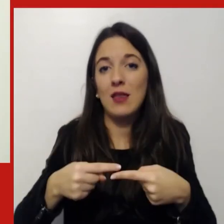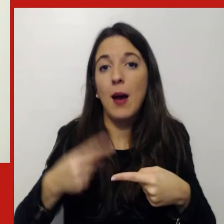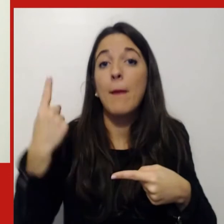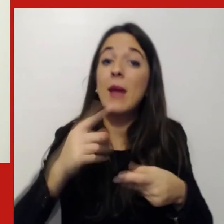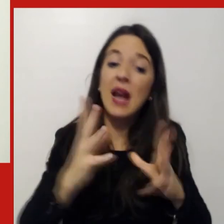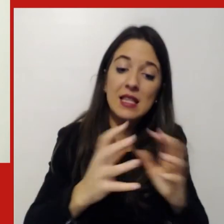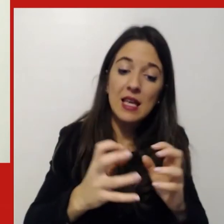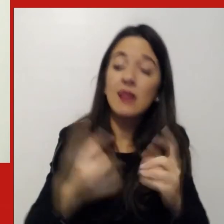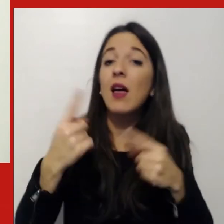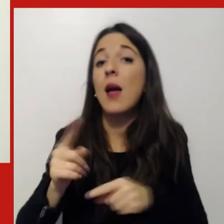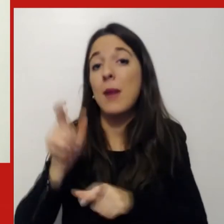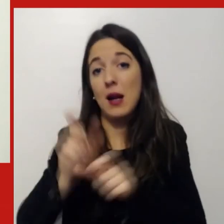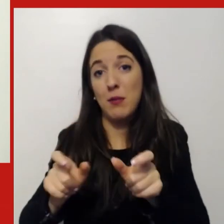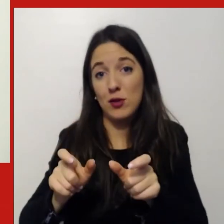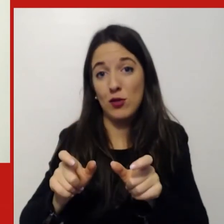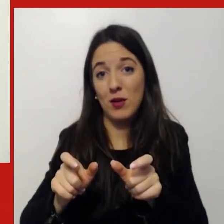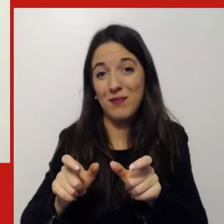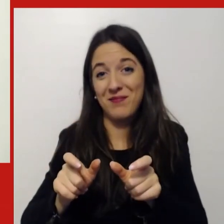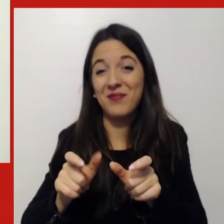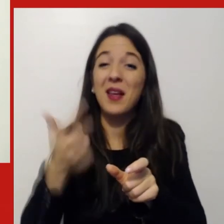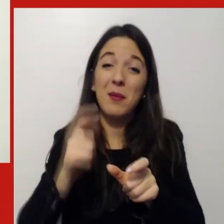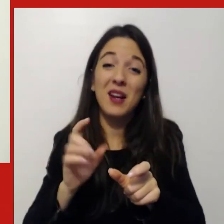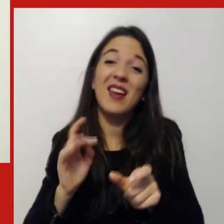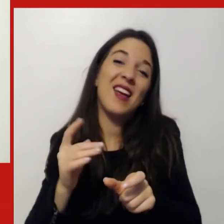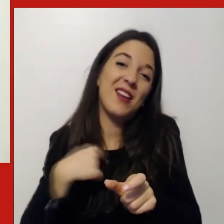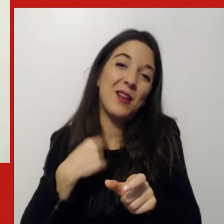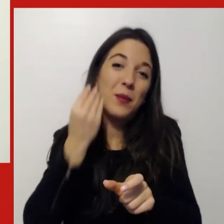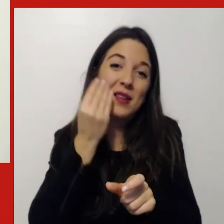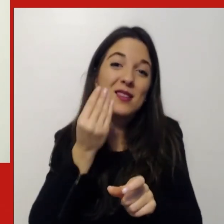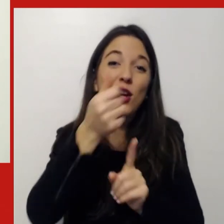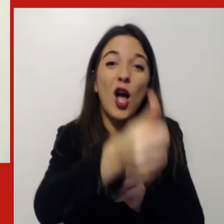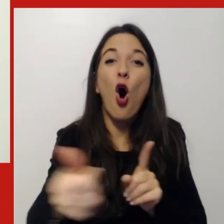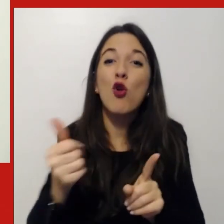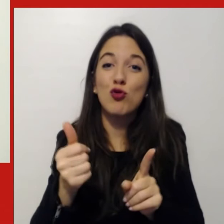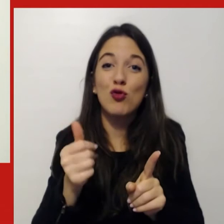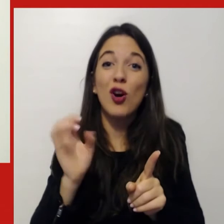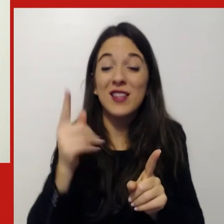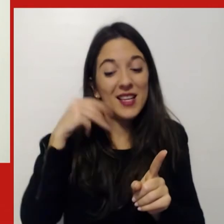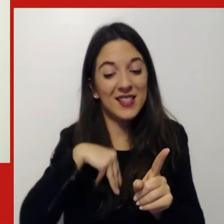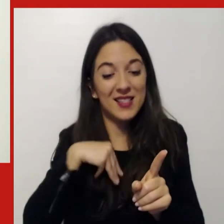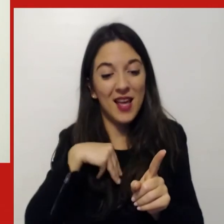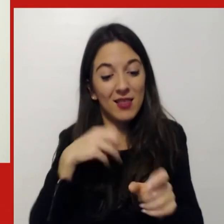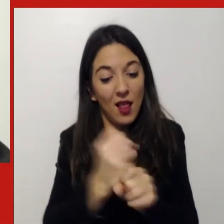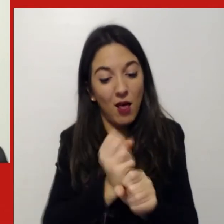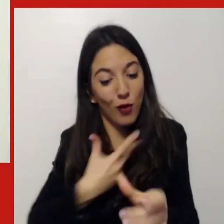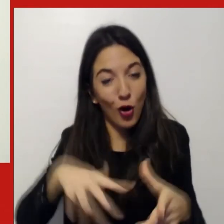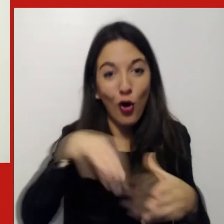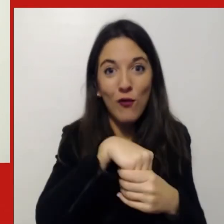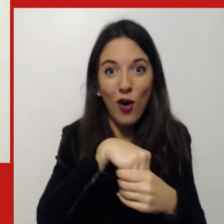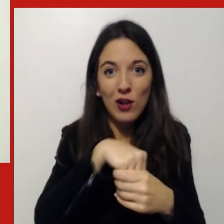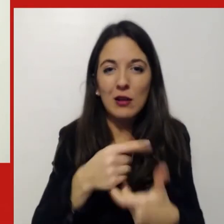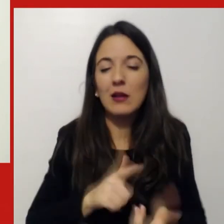pienamente realizzati e ingaggiati nel proprio lavoro è ciò che fa star bene è ciò che fa essere anche delle persone